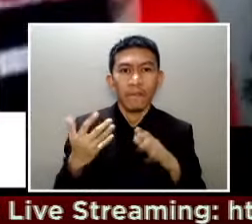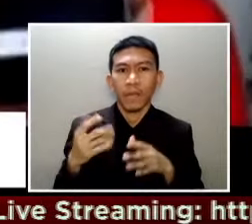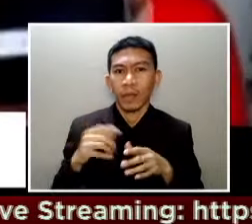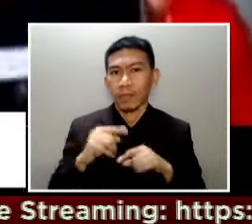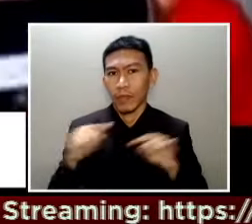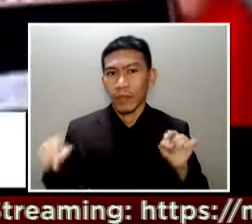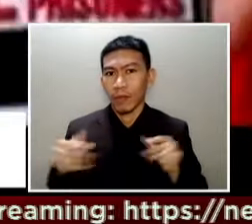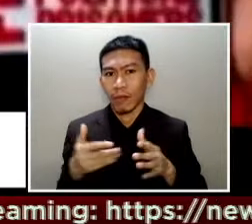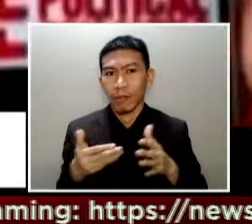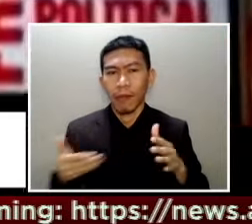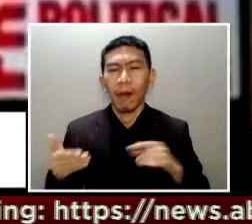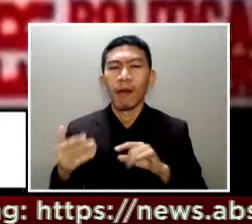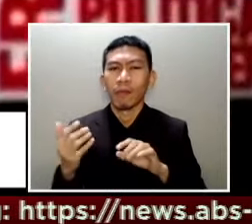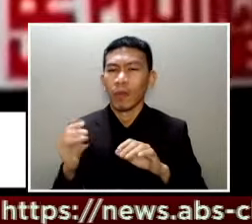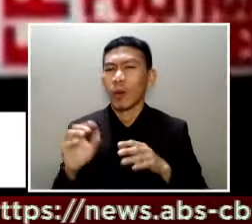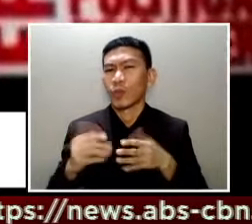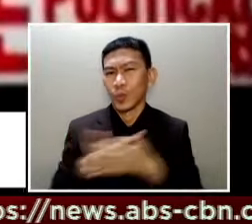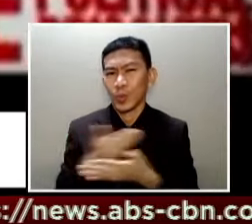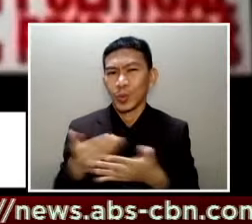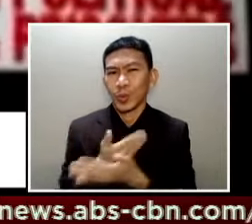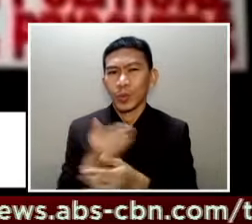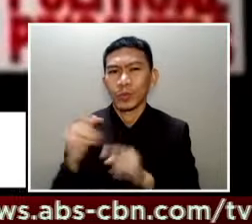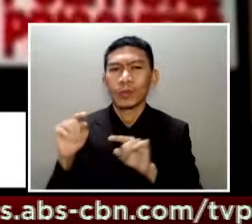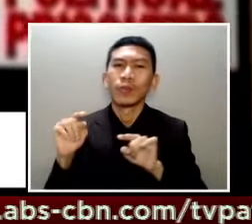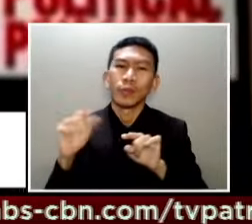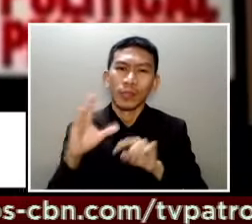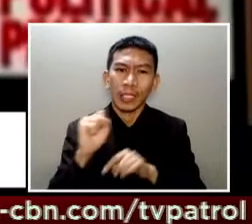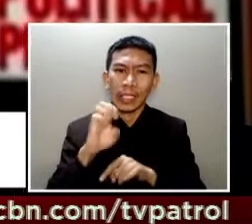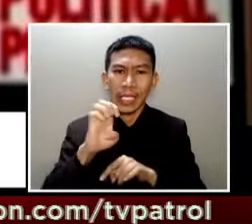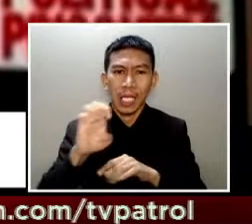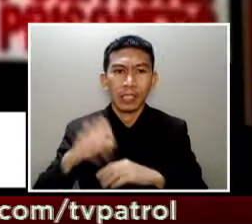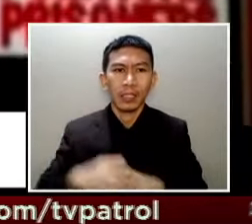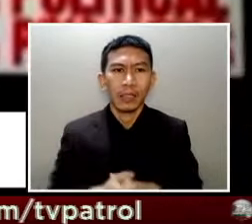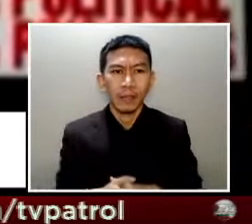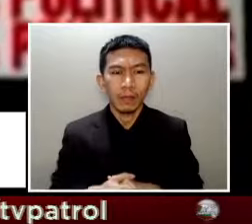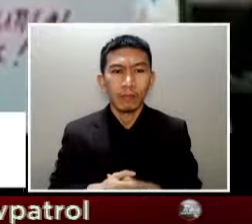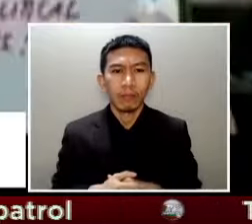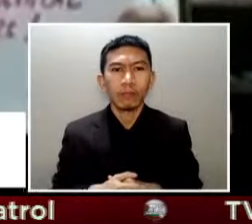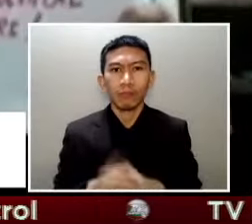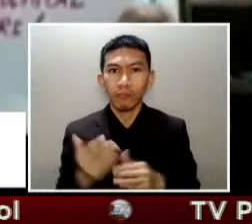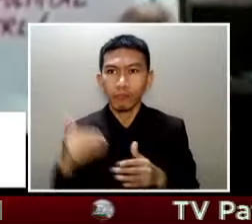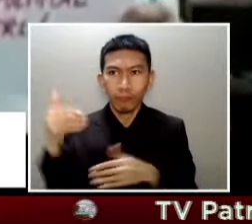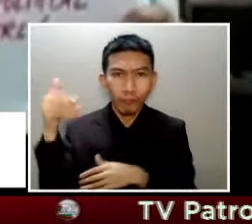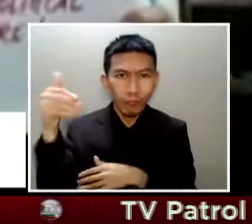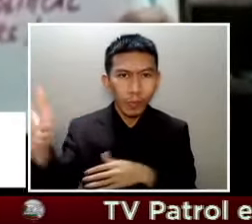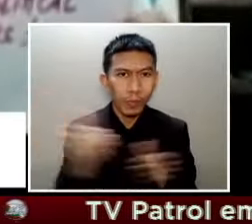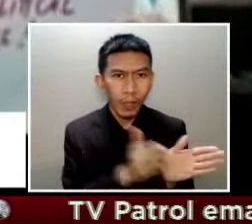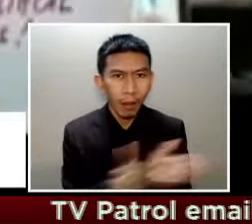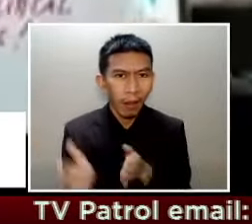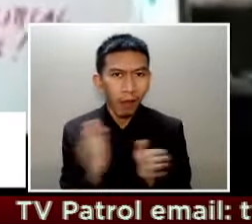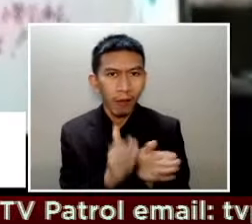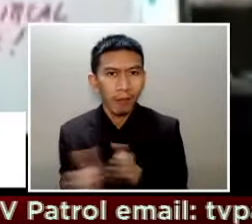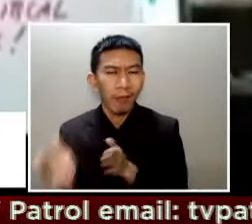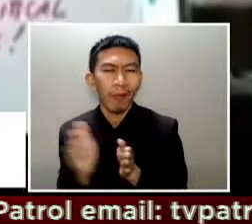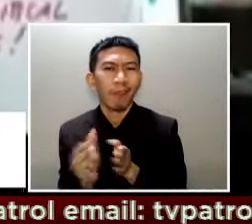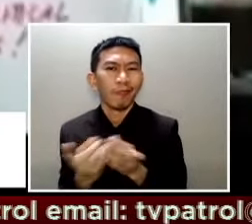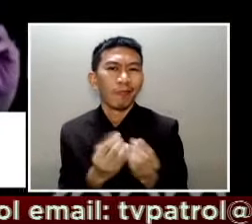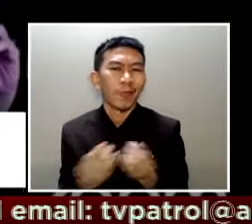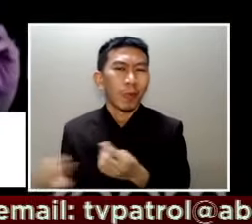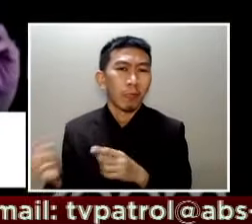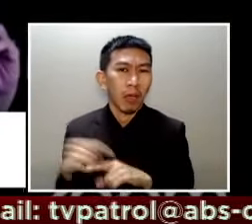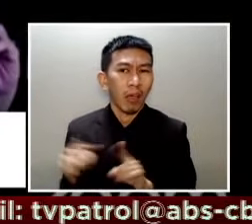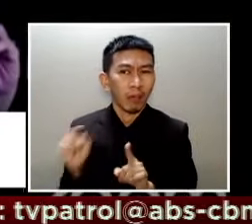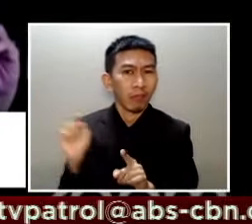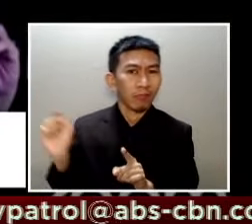Pinag-aaralan na ng mga abogado ng mga nabansagang terorista ang kanilang susunod na hakbang pero kahit sila hindi alam kung ano ang